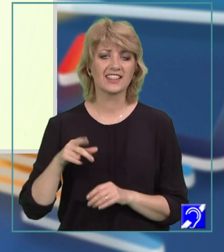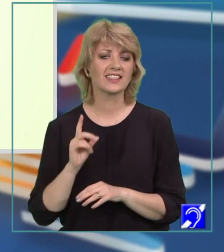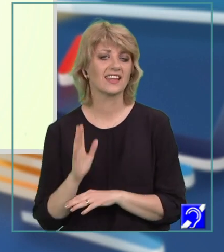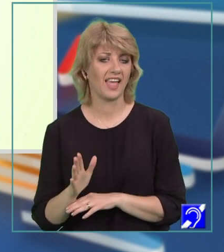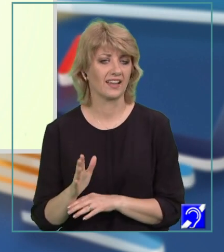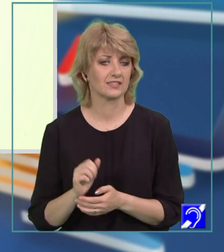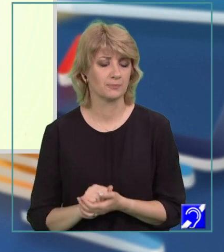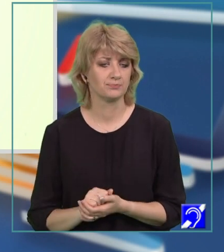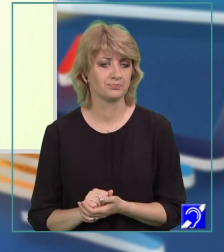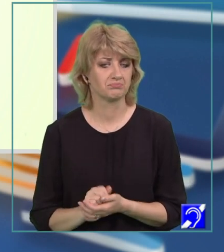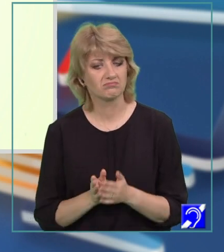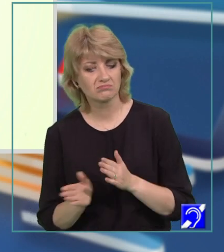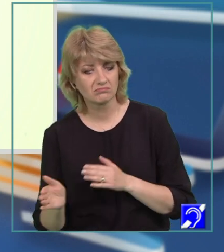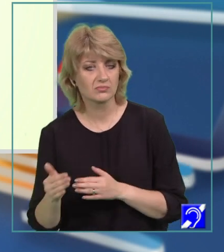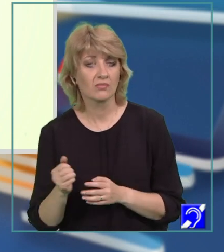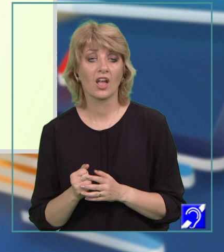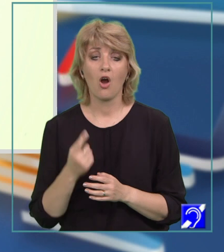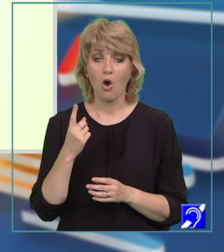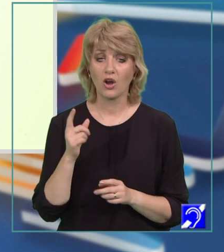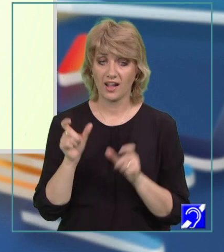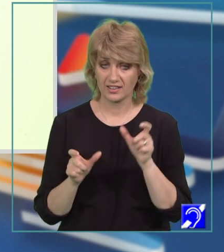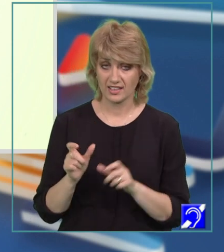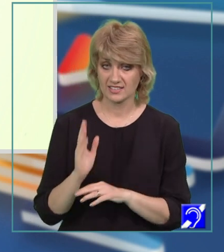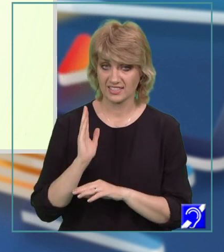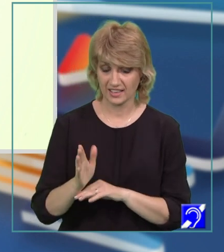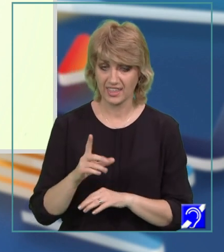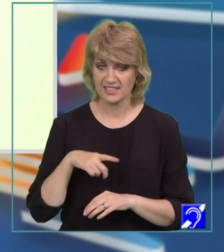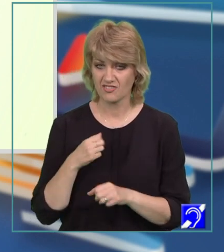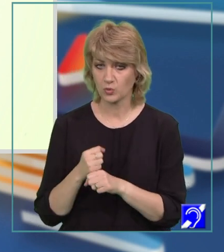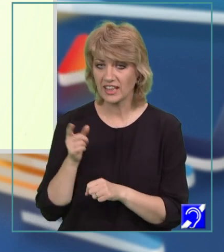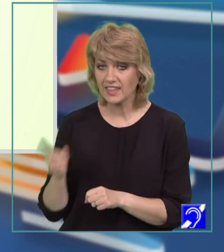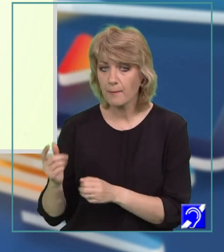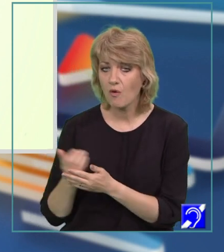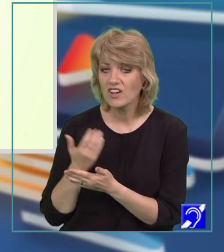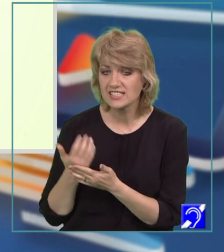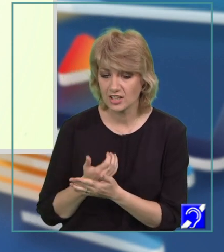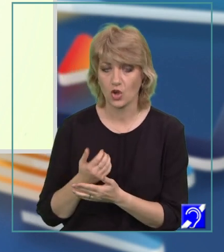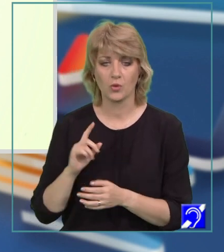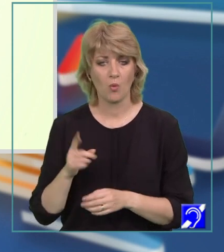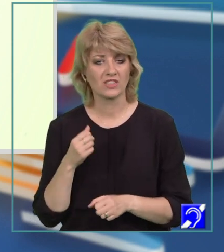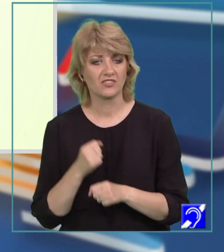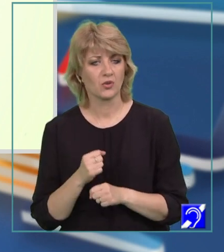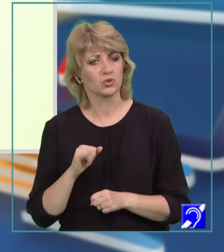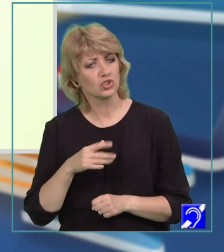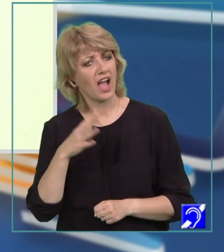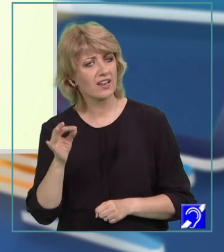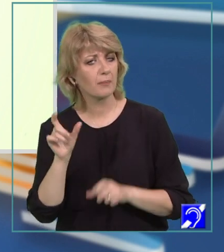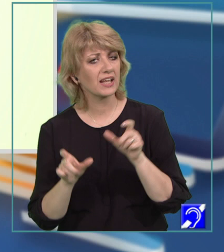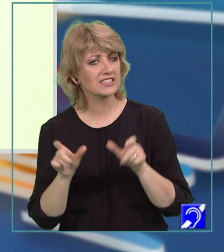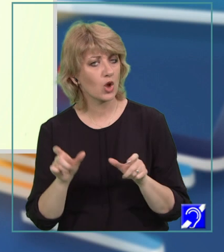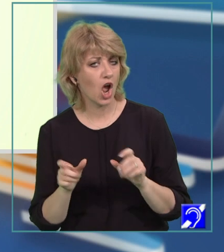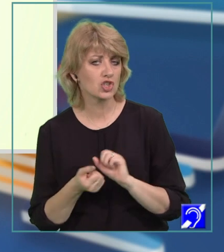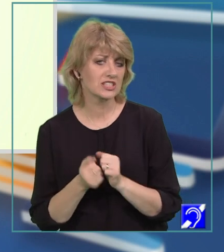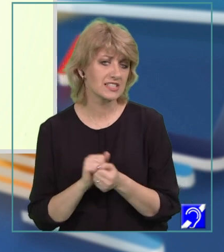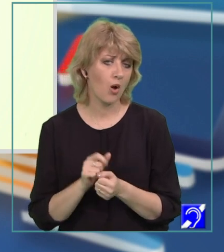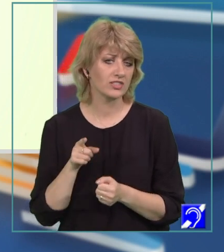De regulă, o caracterizare directă e făcută de narrator. Ea poate fi făcută și de alte personaje sau